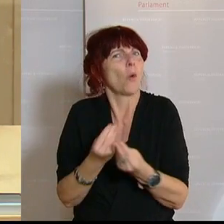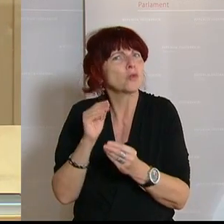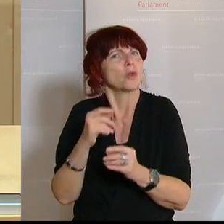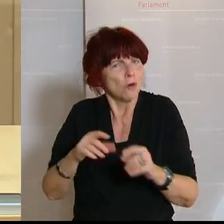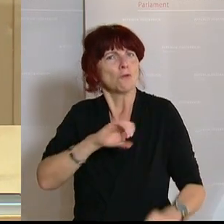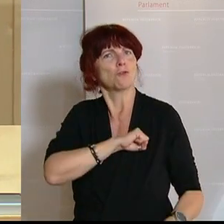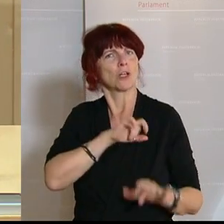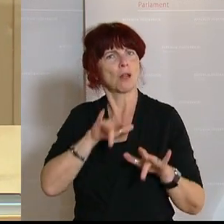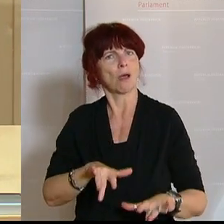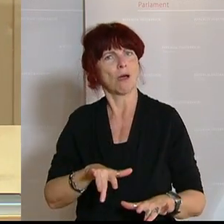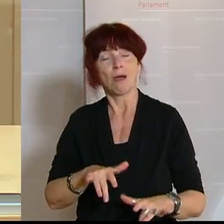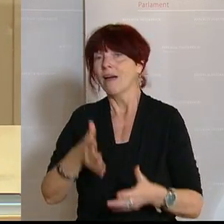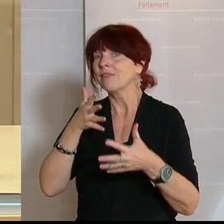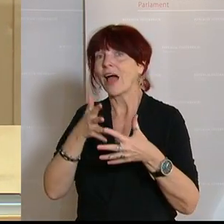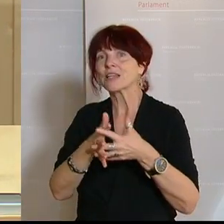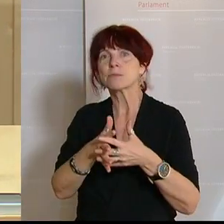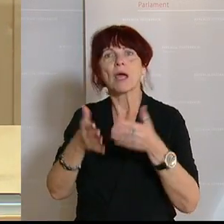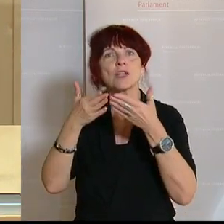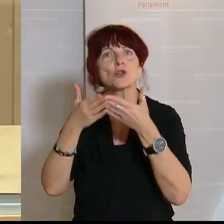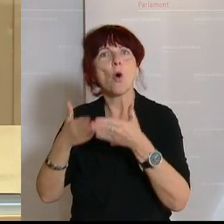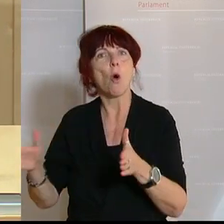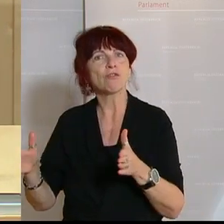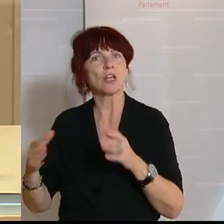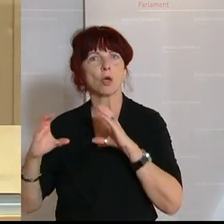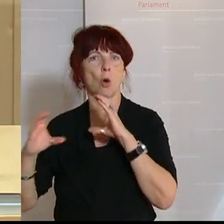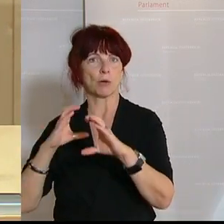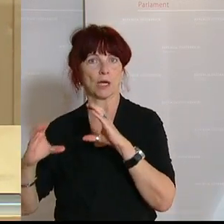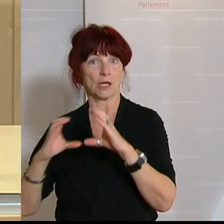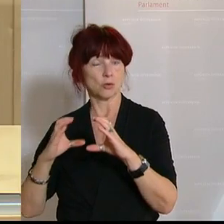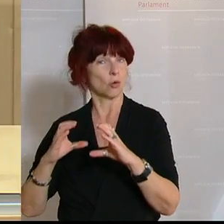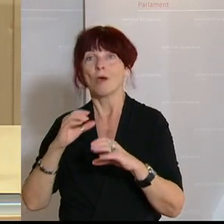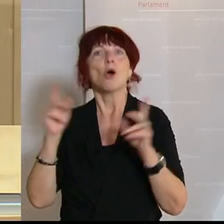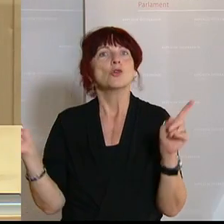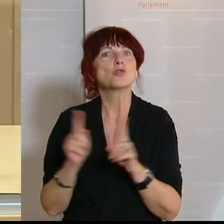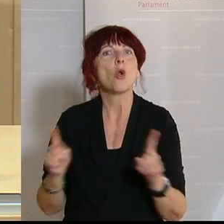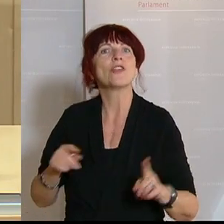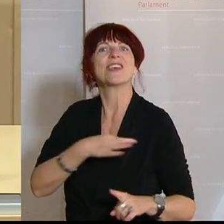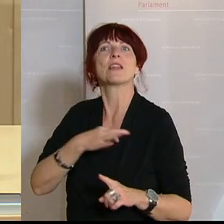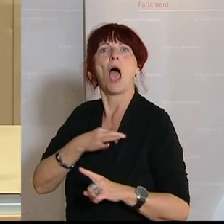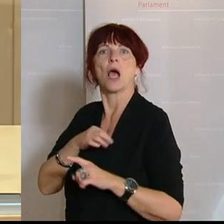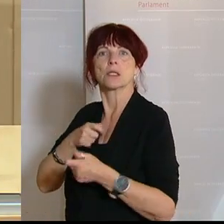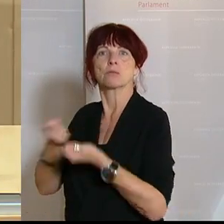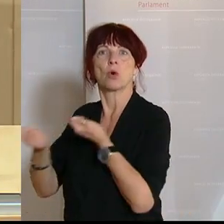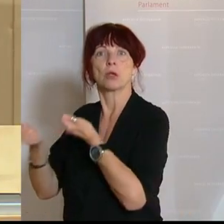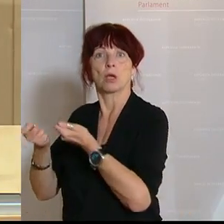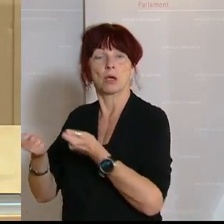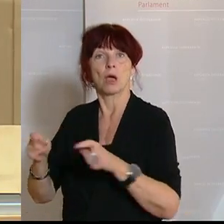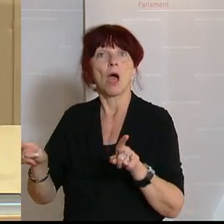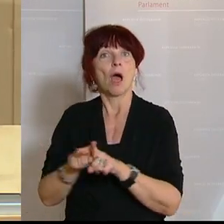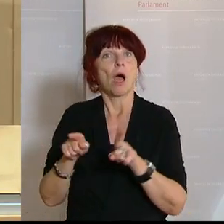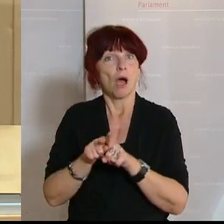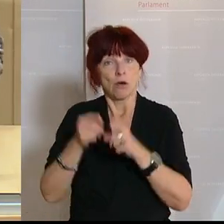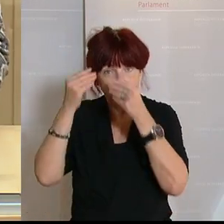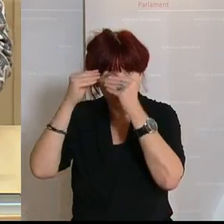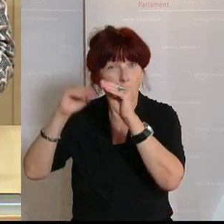offene Kommunikation statt Angstpolitik, das wäre jetzt der Weg zum Vertrauen und auch raus aus dieser Krise. Jetzt